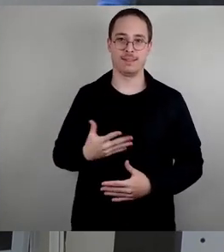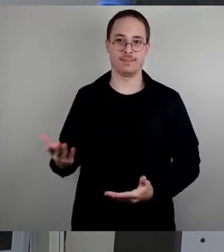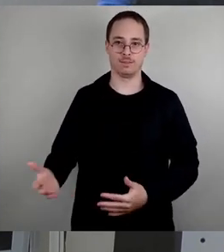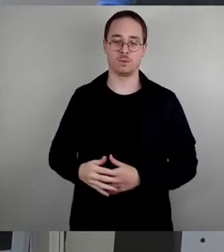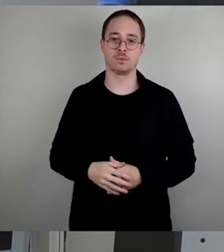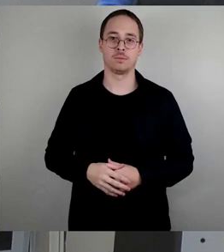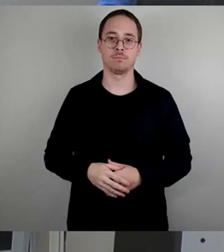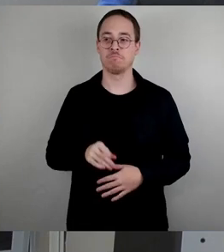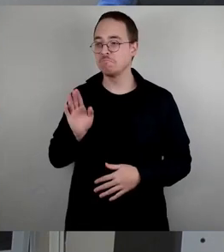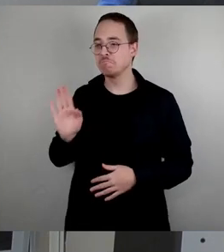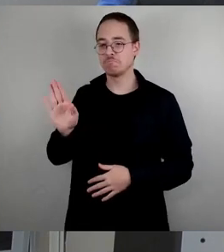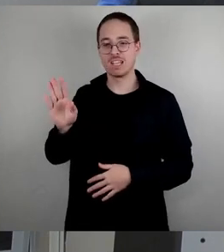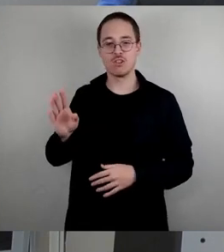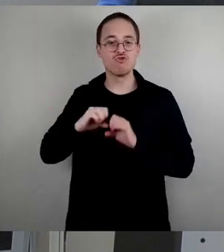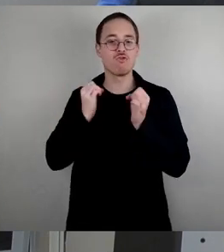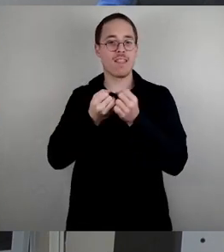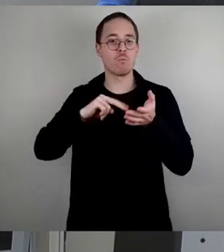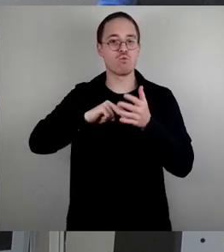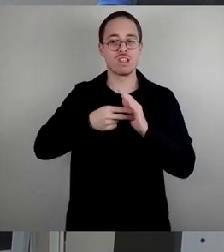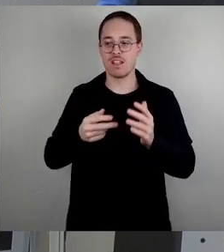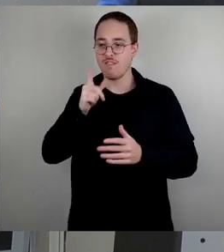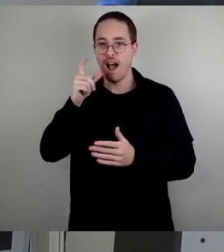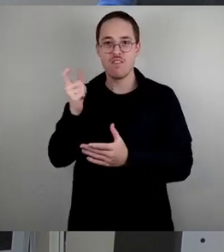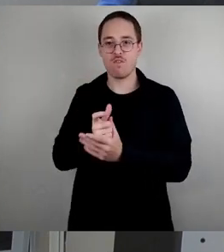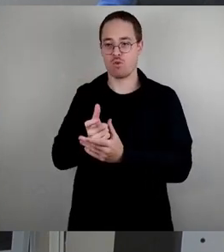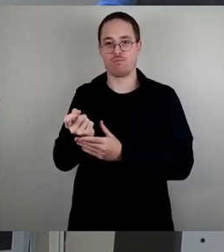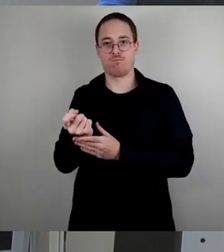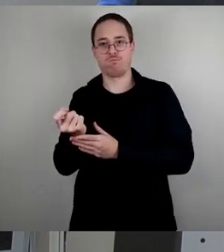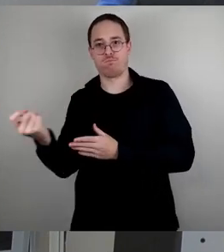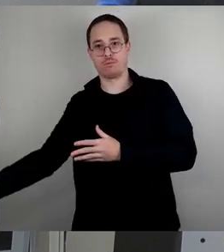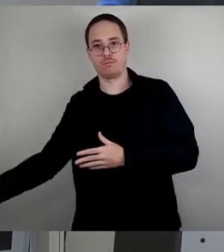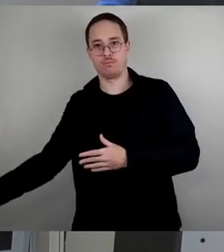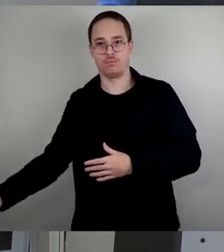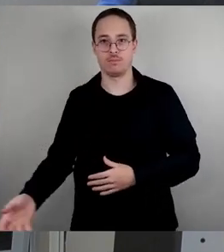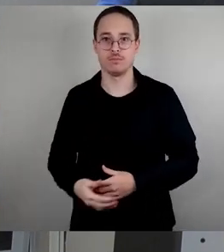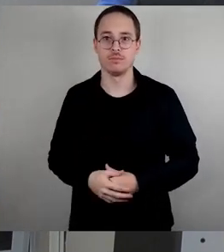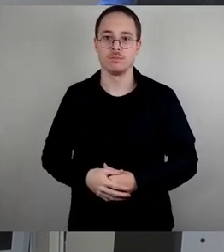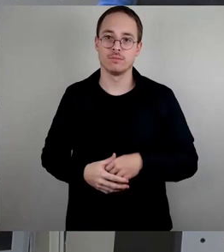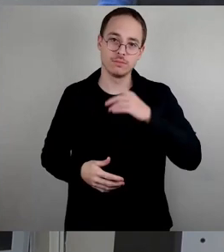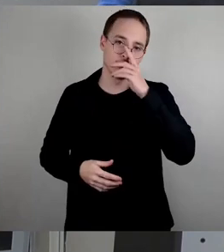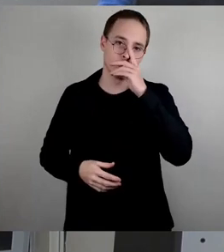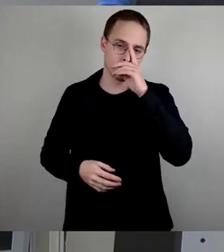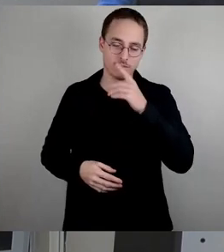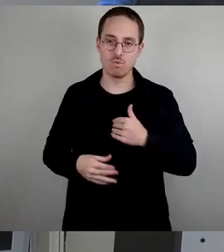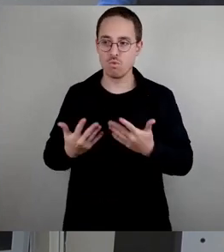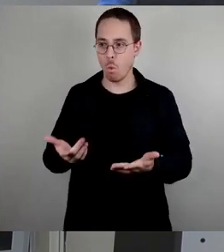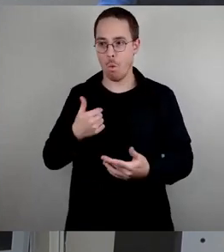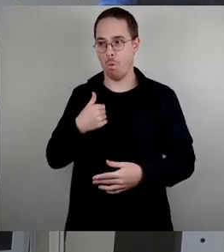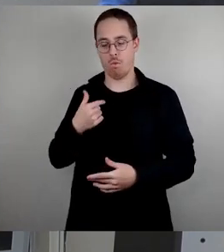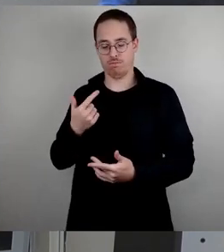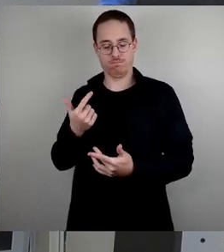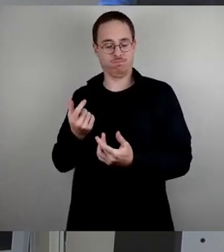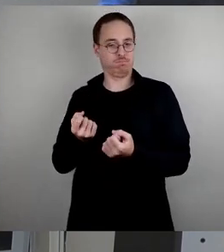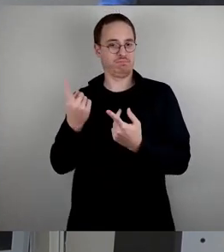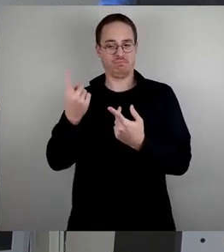staatspolitischen Verantwortung in einer Art und Weise vorbei, die ich nicht für möglich gehalten hätte. Und ich sage